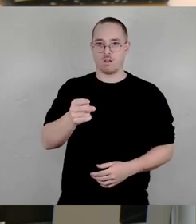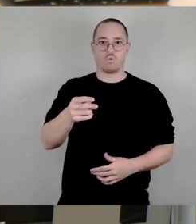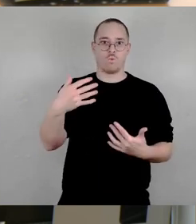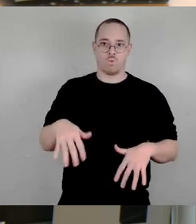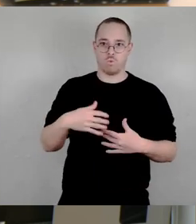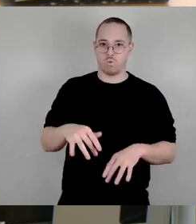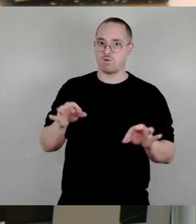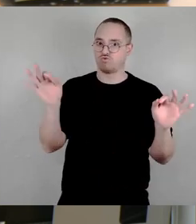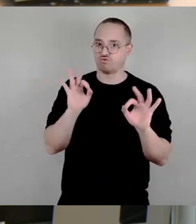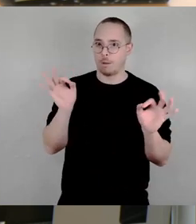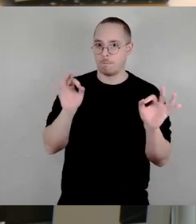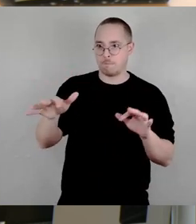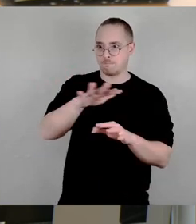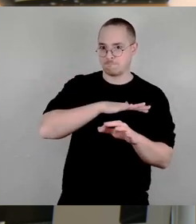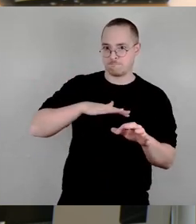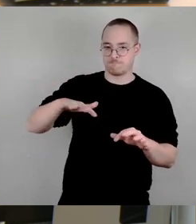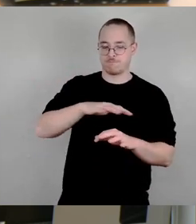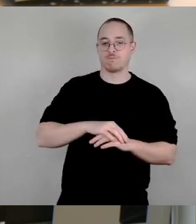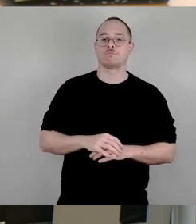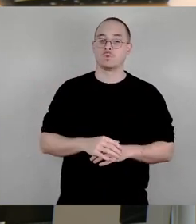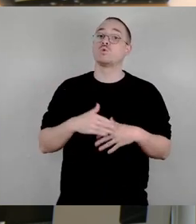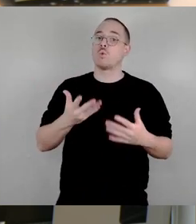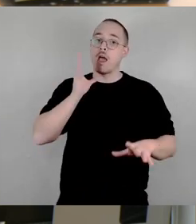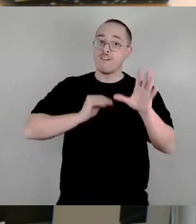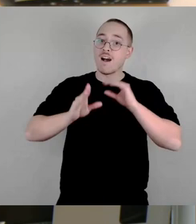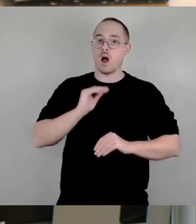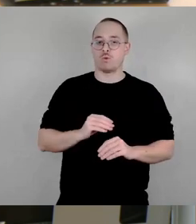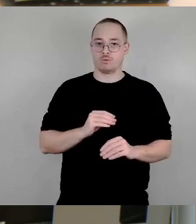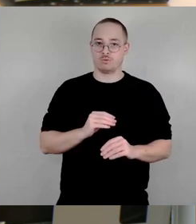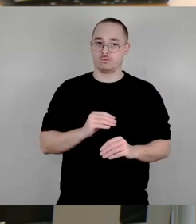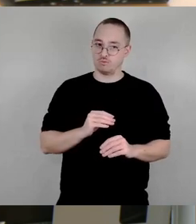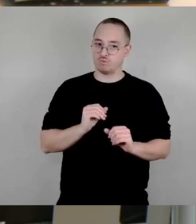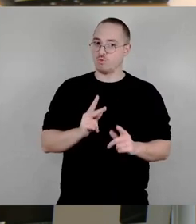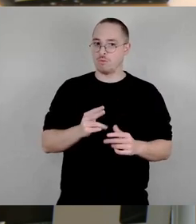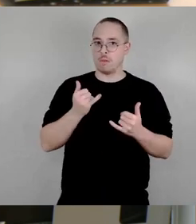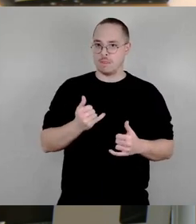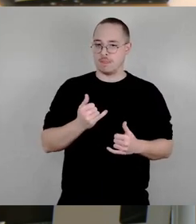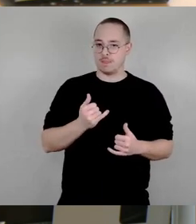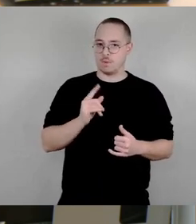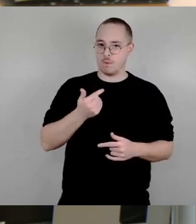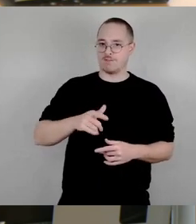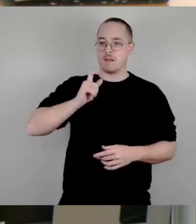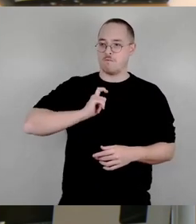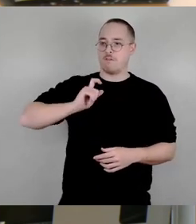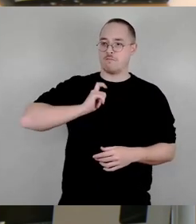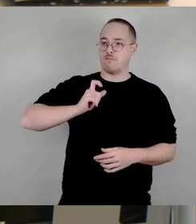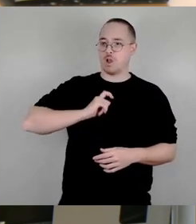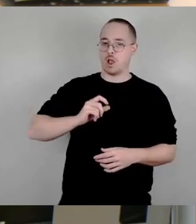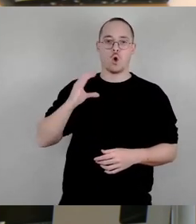wichtig, nicht einfach abzuwarten und als Zaungast zuzuschauen, wohin die Reise geht, sondern